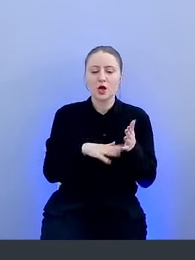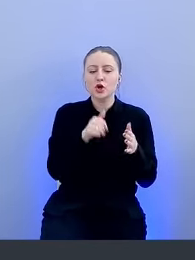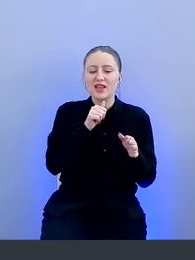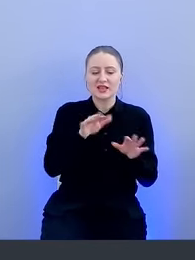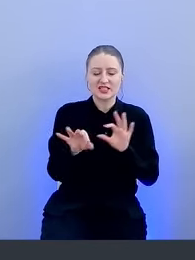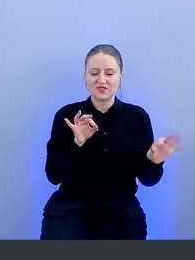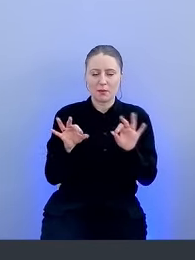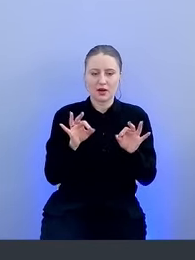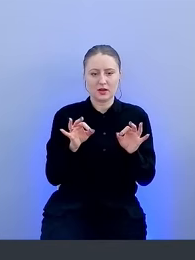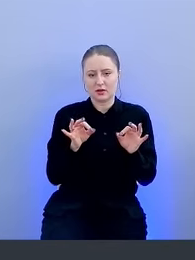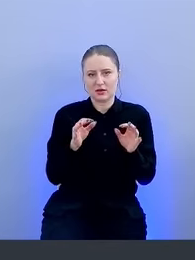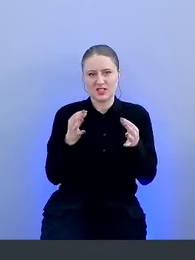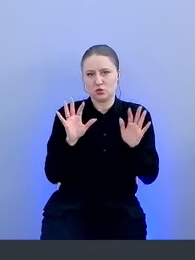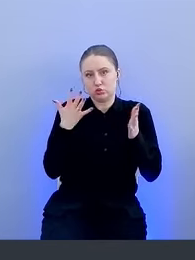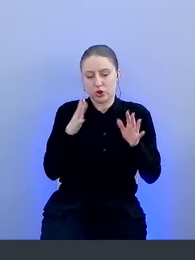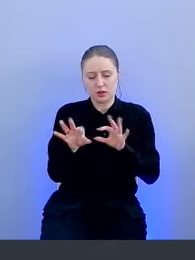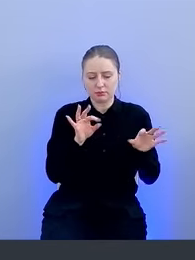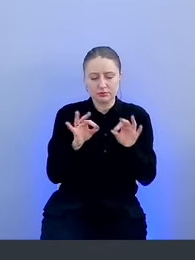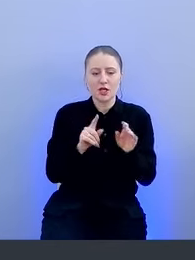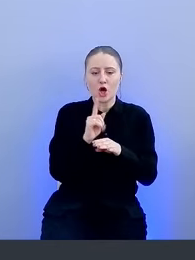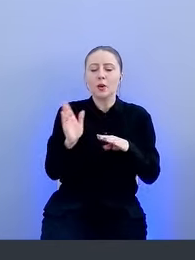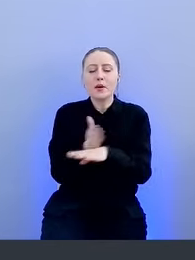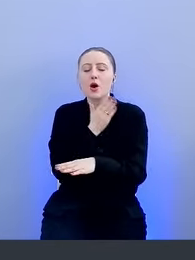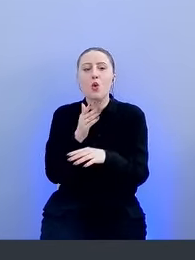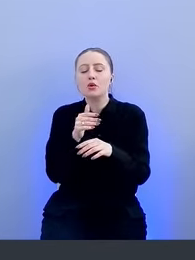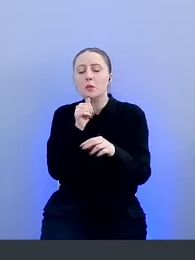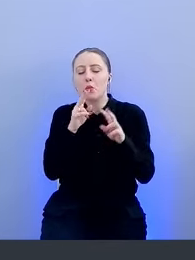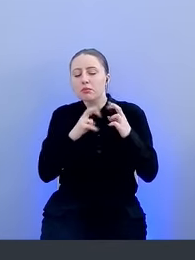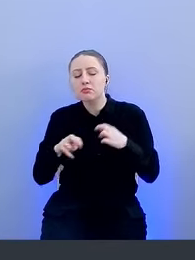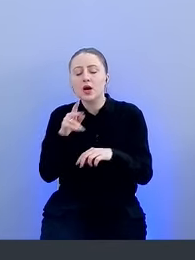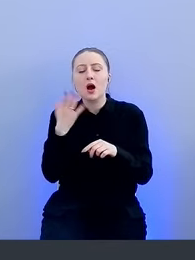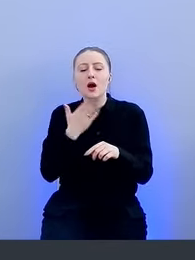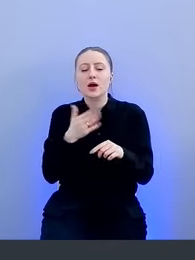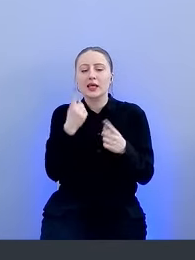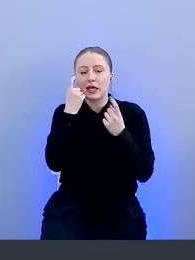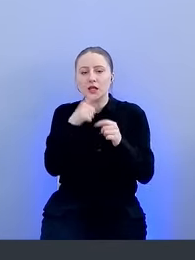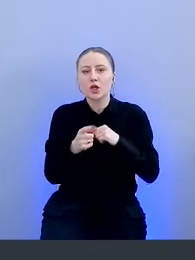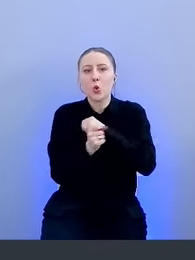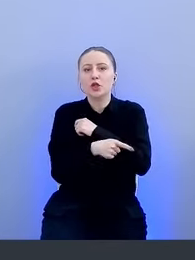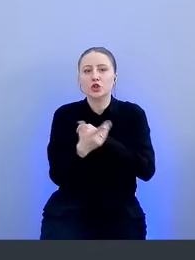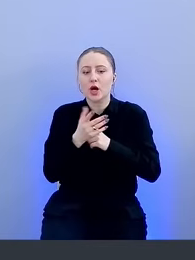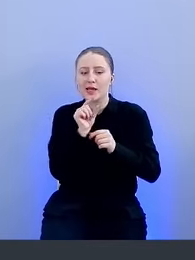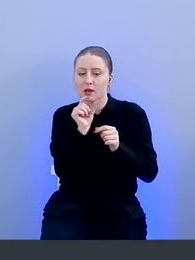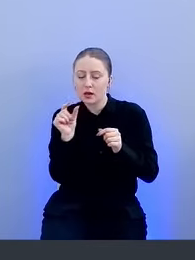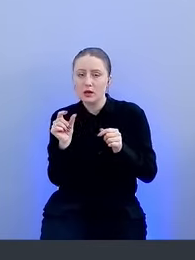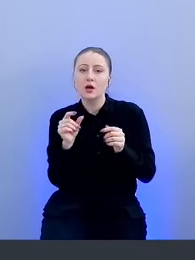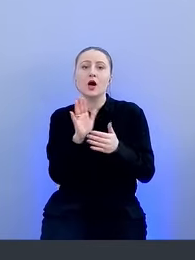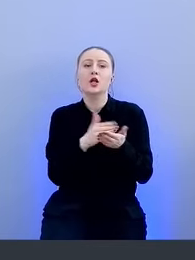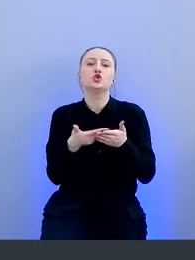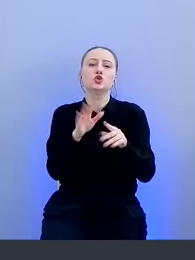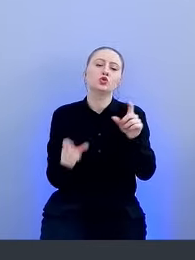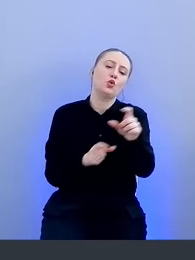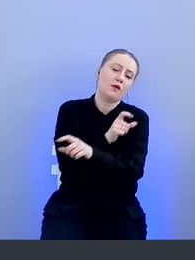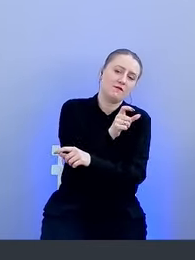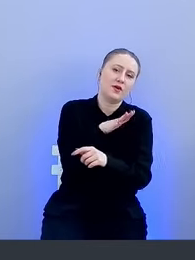рандомной делал прогон, чтобы понять количество валидных данных в утечке. Затем мы снова шли и